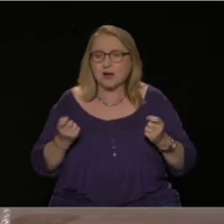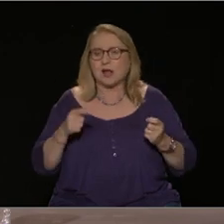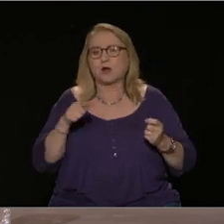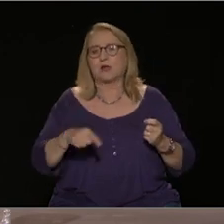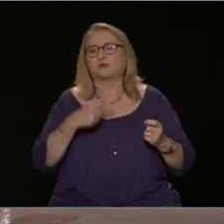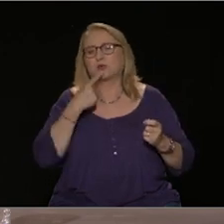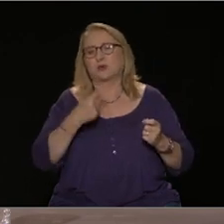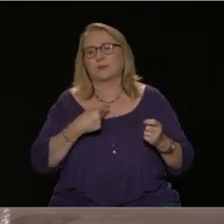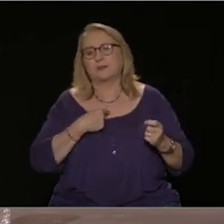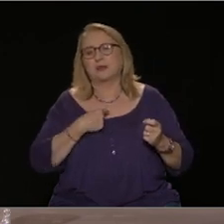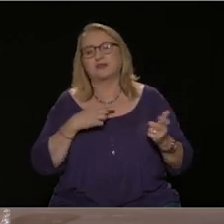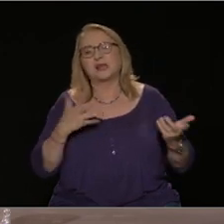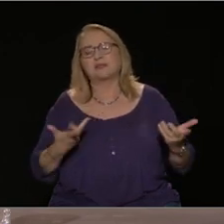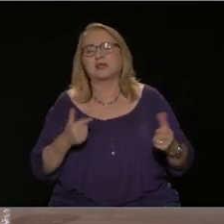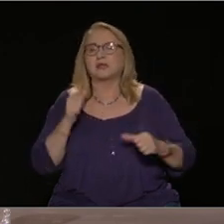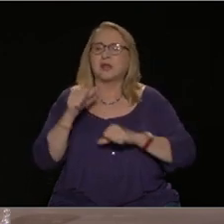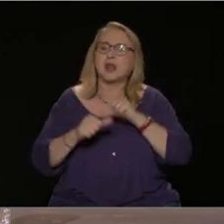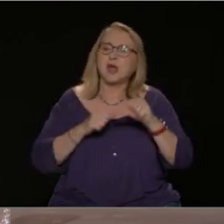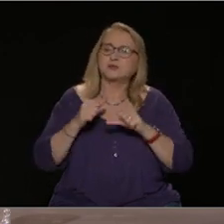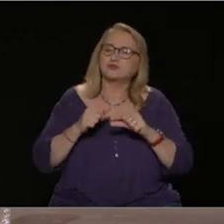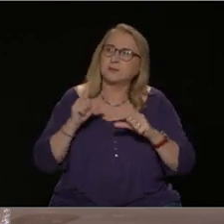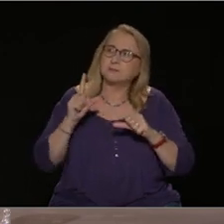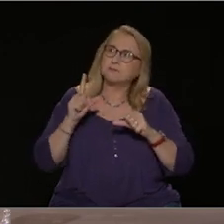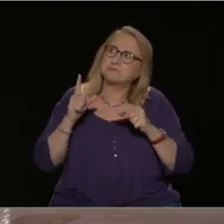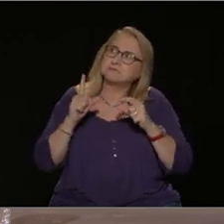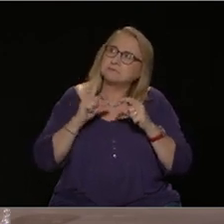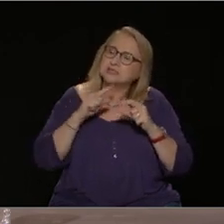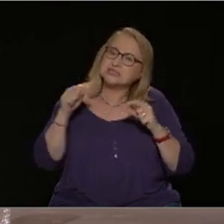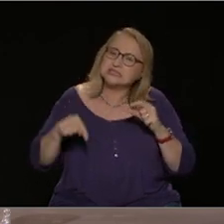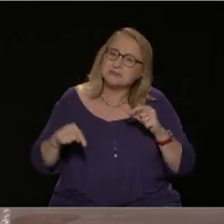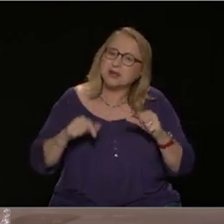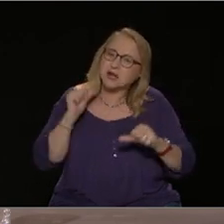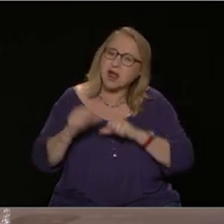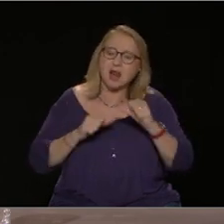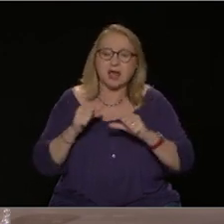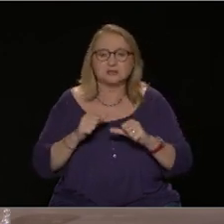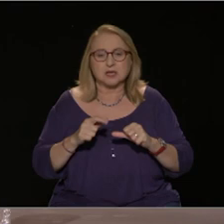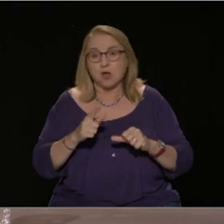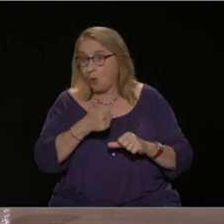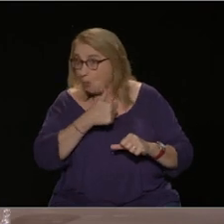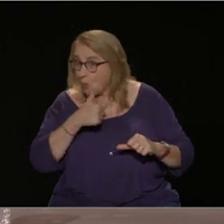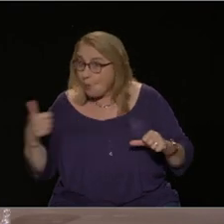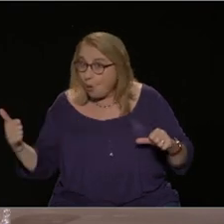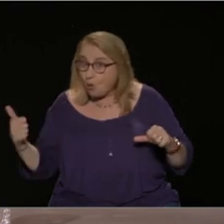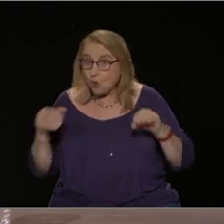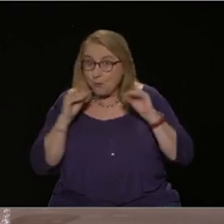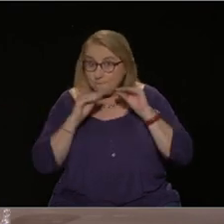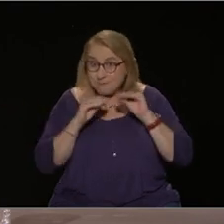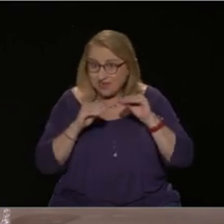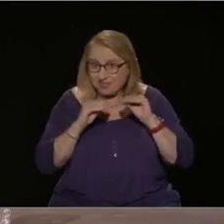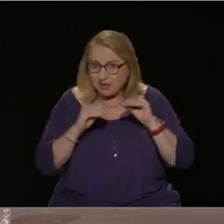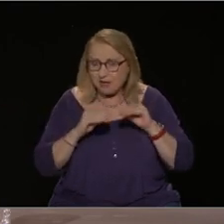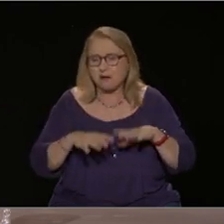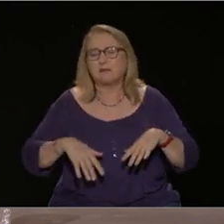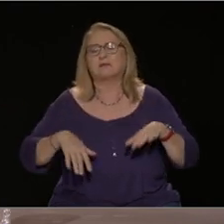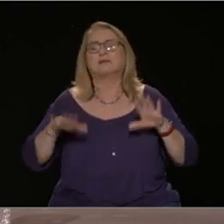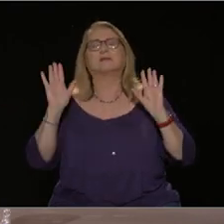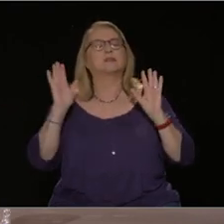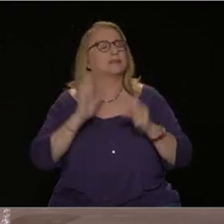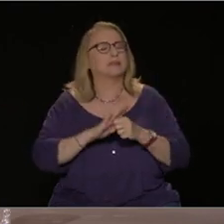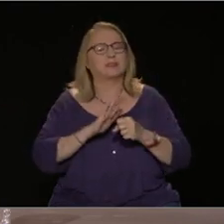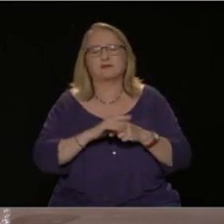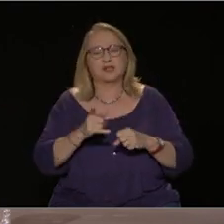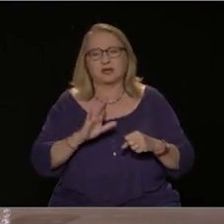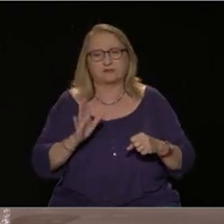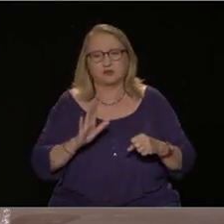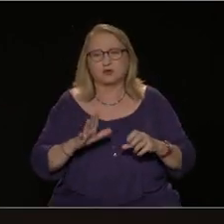εναλλακτική στη σημερινή κατάσταση. Γιατί μακάρι να ήταν μόνο η παιδεία ή ένα θέμα είναι ένα συνολικό